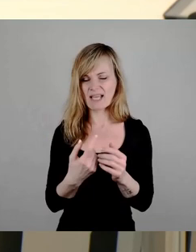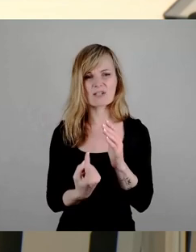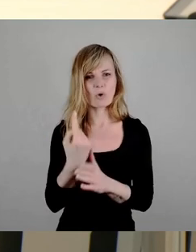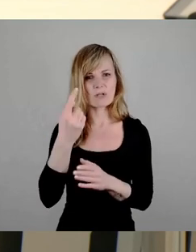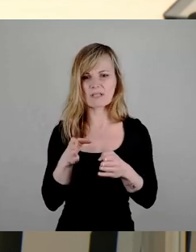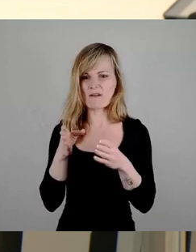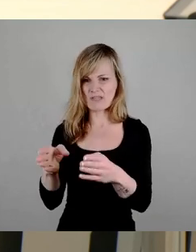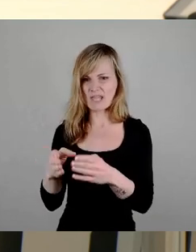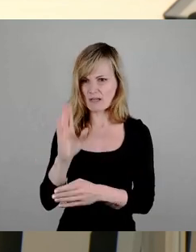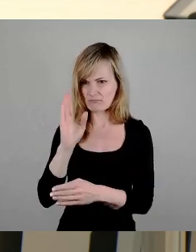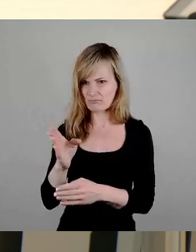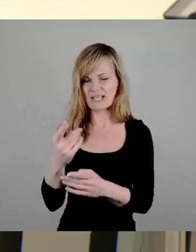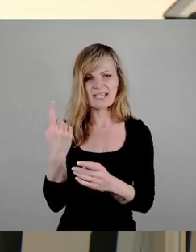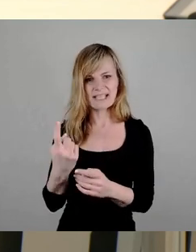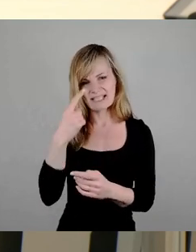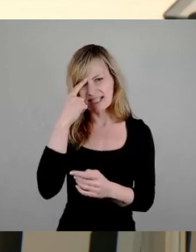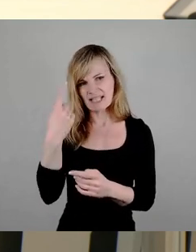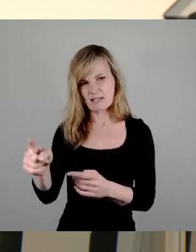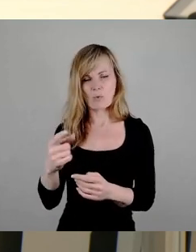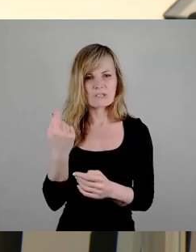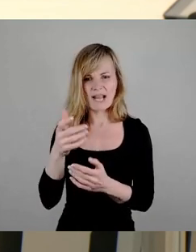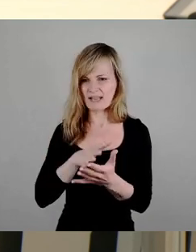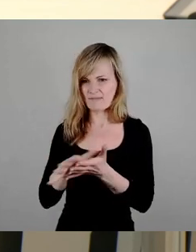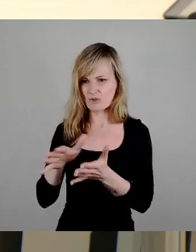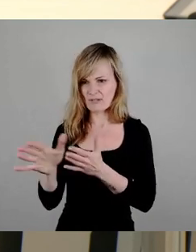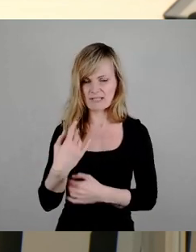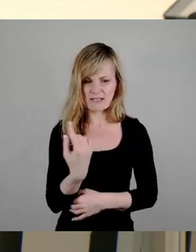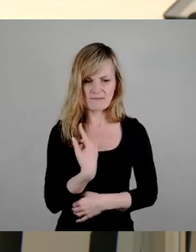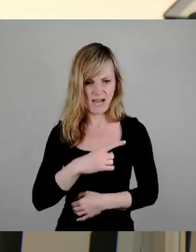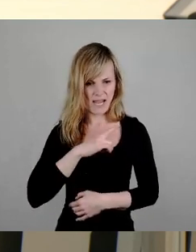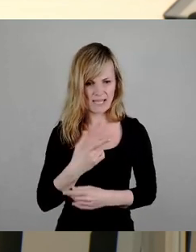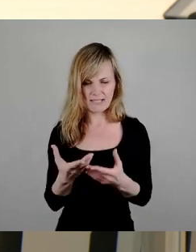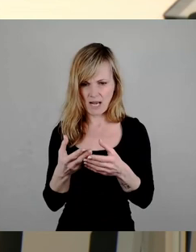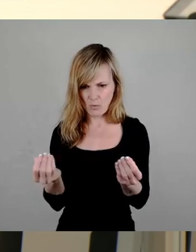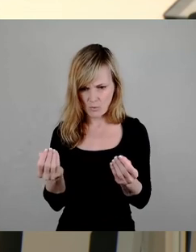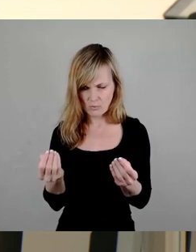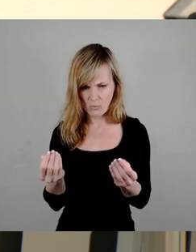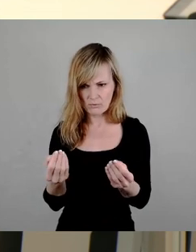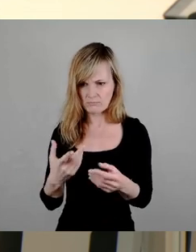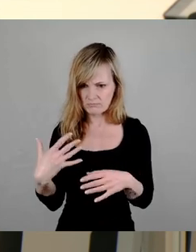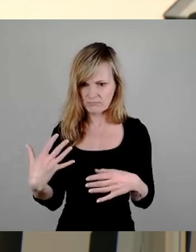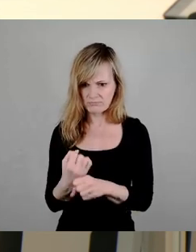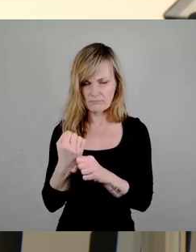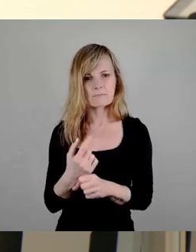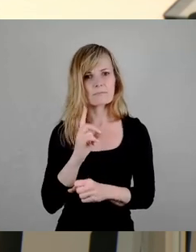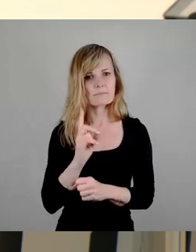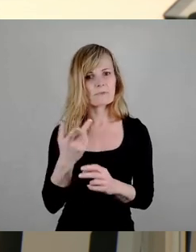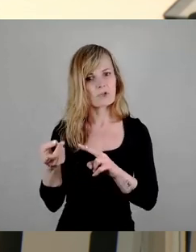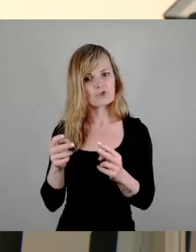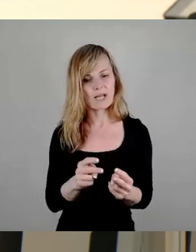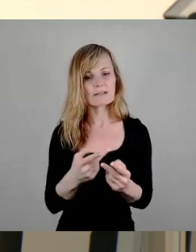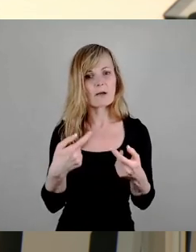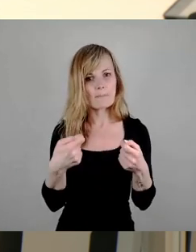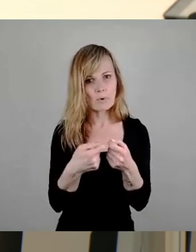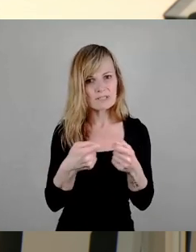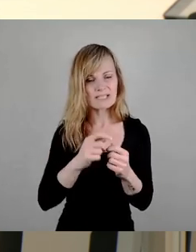verschwenden, indem wir jetzt hier eine eigene Lösung schaffen, statt auf diese bundesweit einheitliche Bezahlkarte zu warten. Was wollen Sie denn